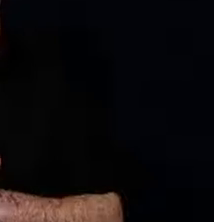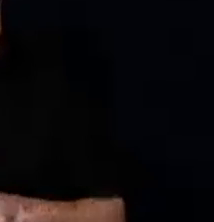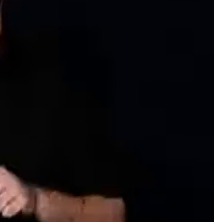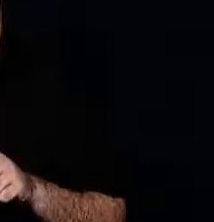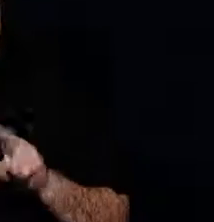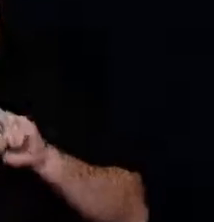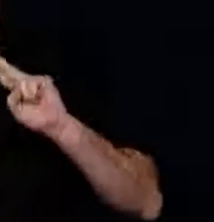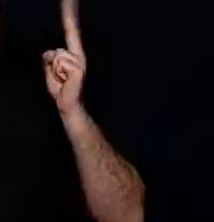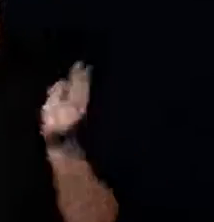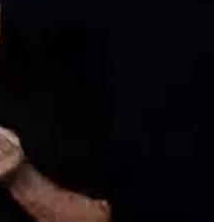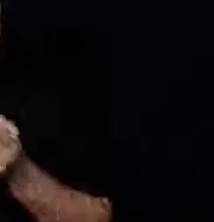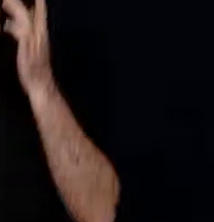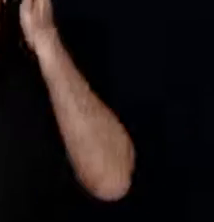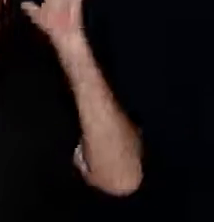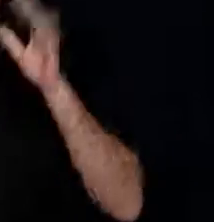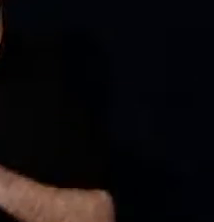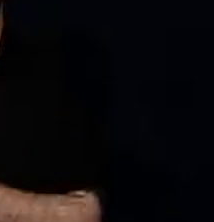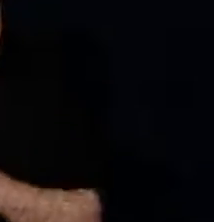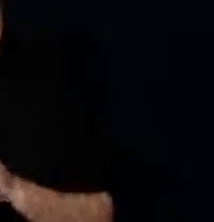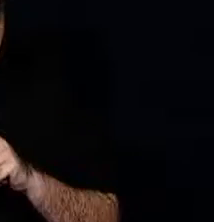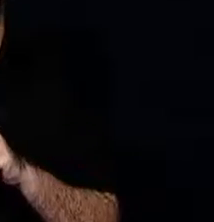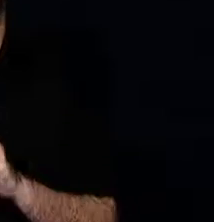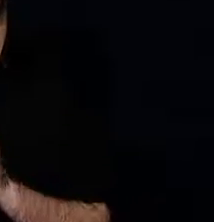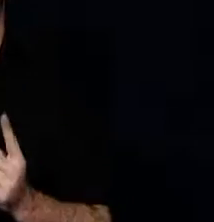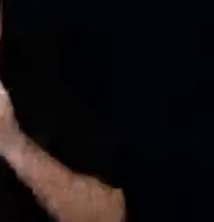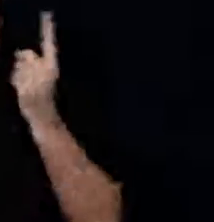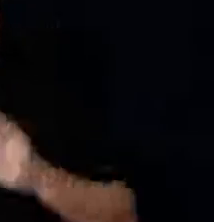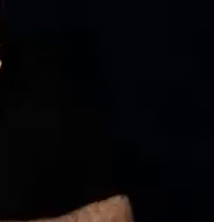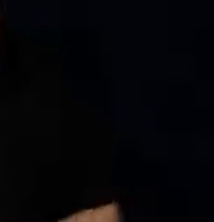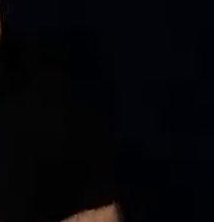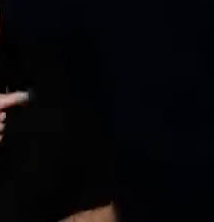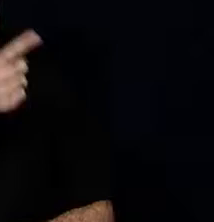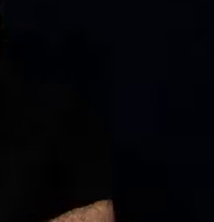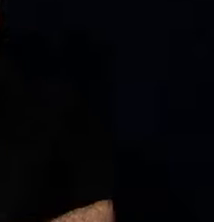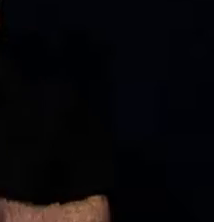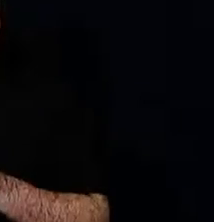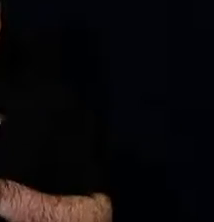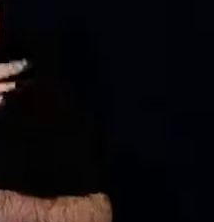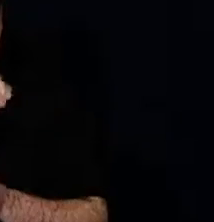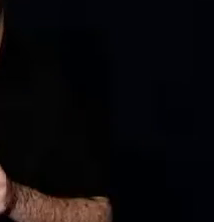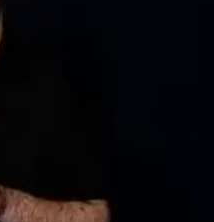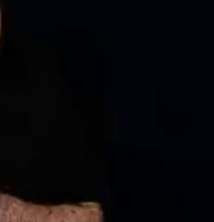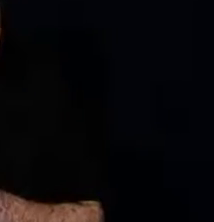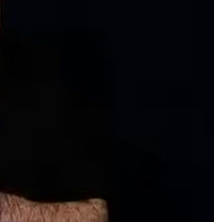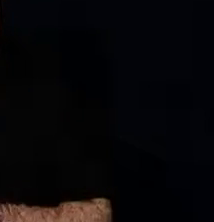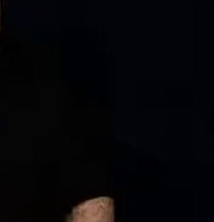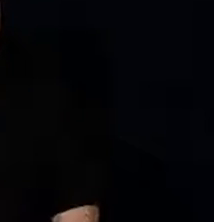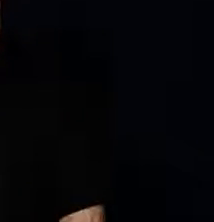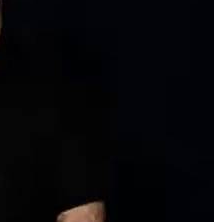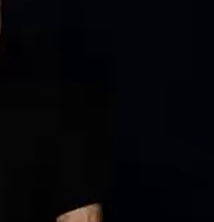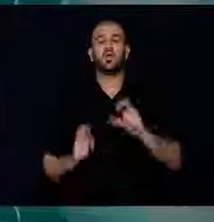kültür, sanat ve teknoloji ağırlıklı haberleri sizler için derdik.